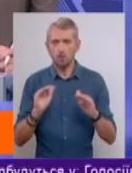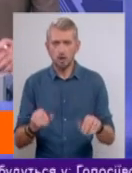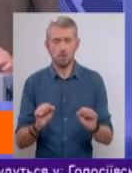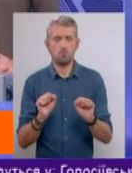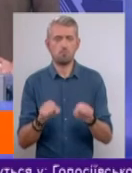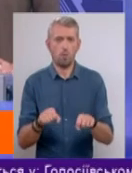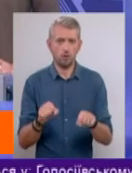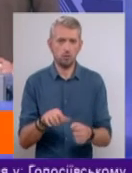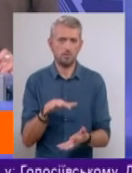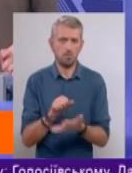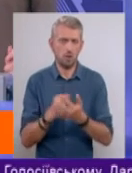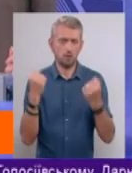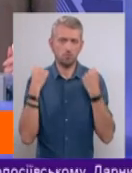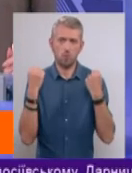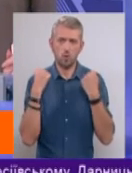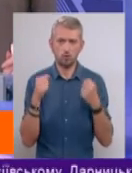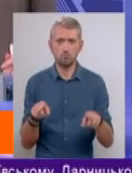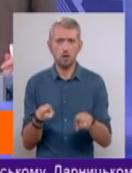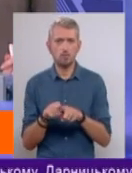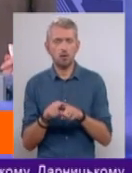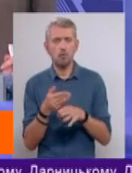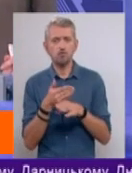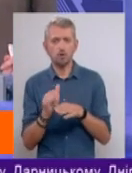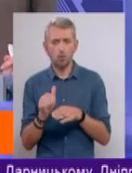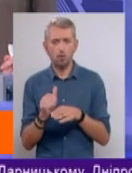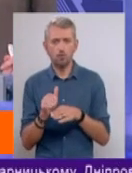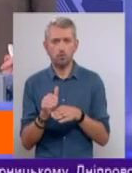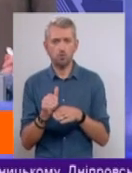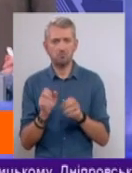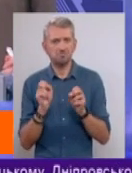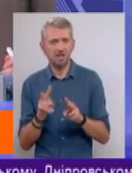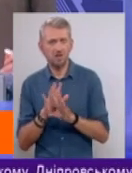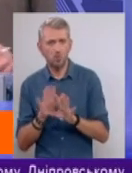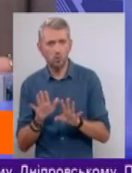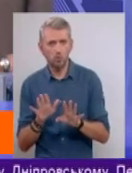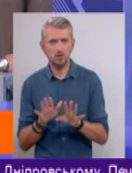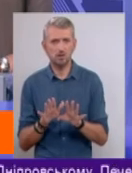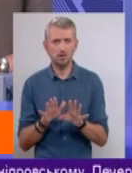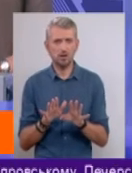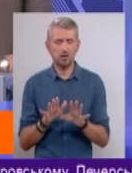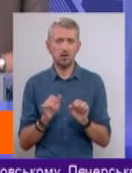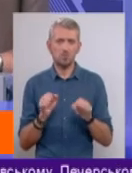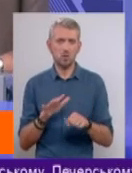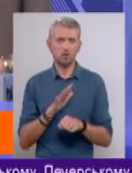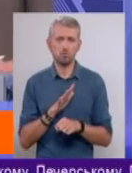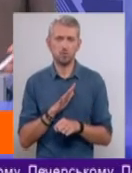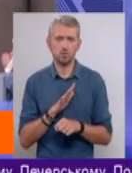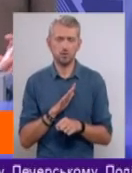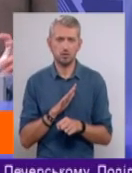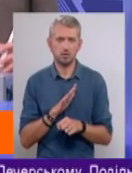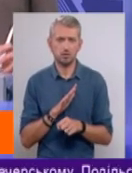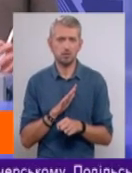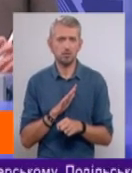займатися спортом, таким чином частково також ризикуючи, і та ж сплава може дійсно бути при